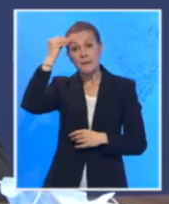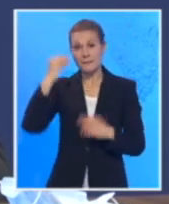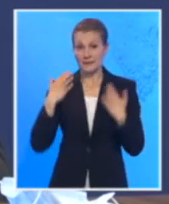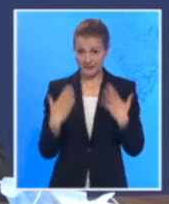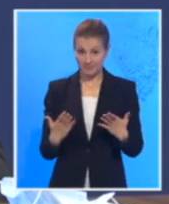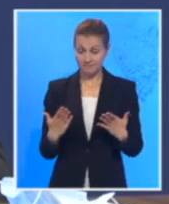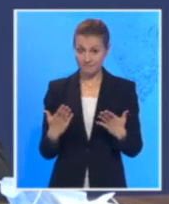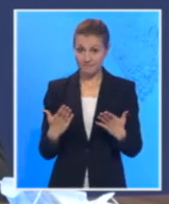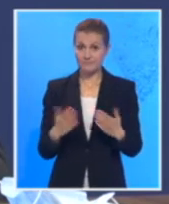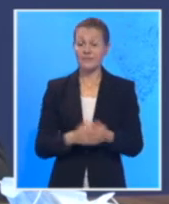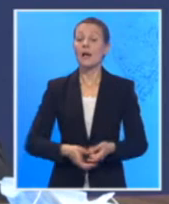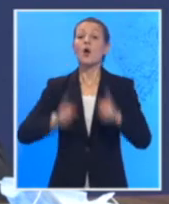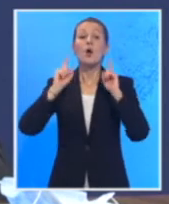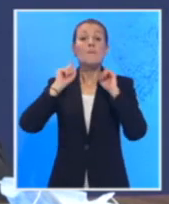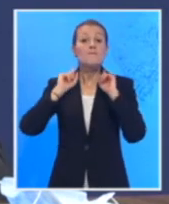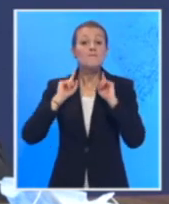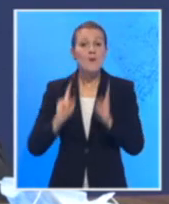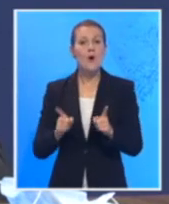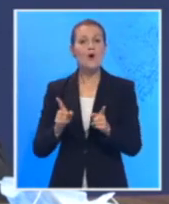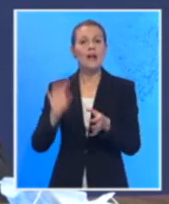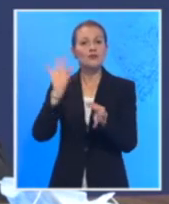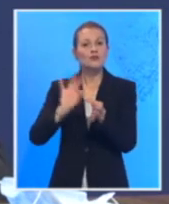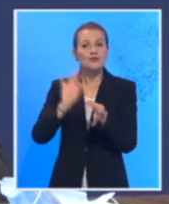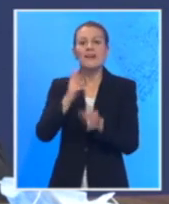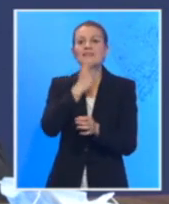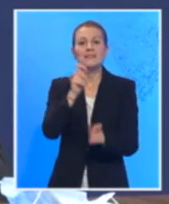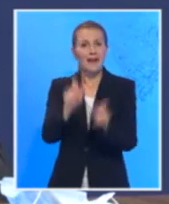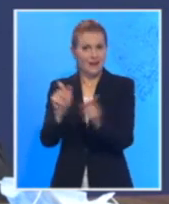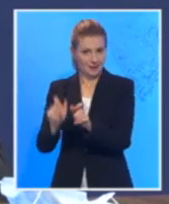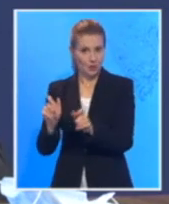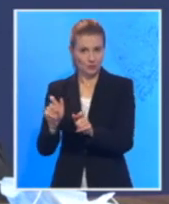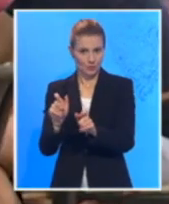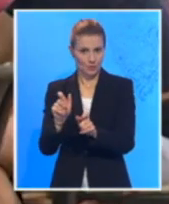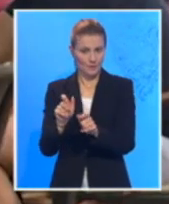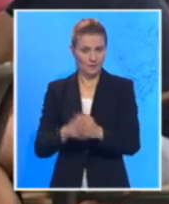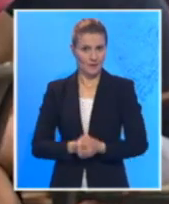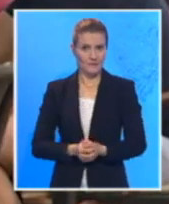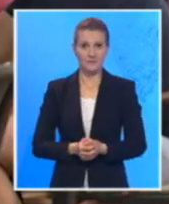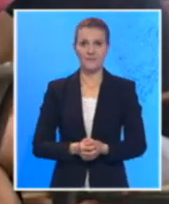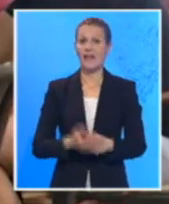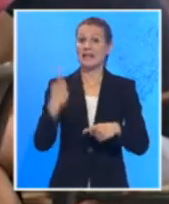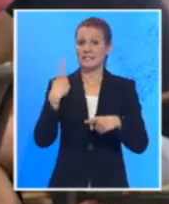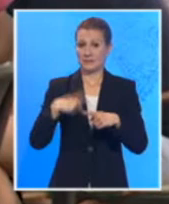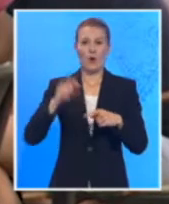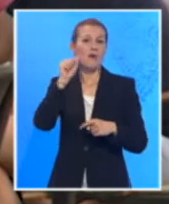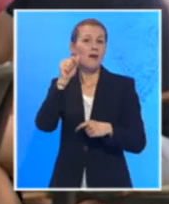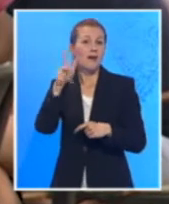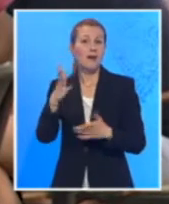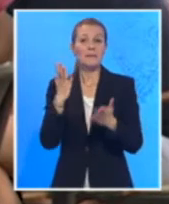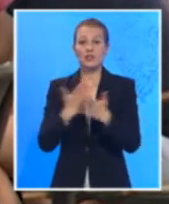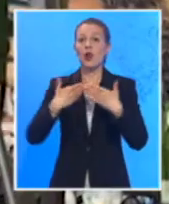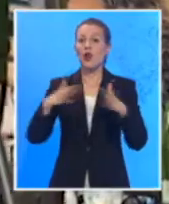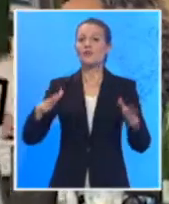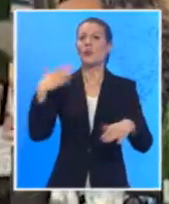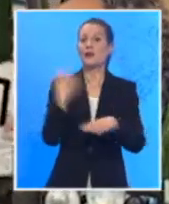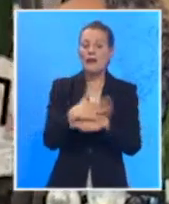Da, moramo štititi starije kako god da bude situacija. S obzirom na to da je za naredne dane najavljeno i otvaranje